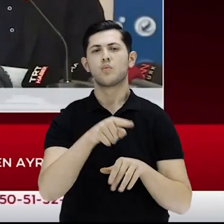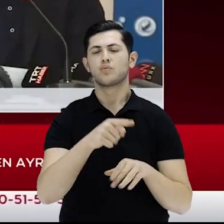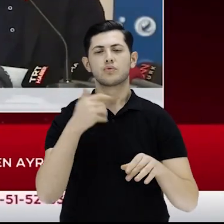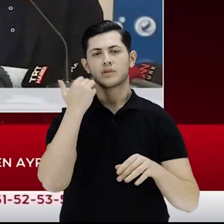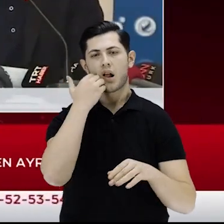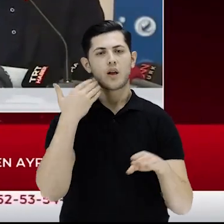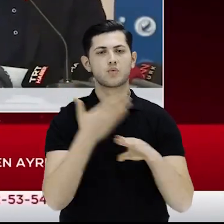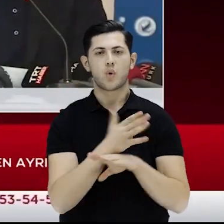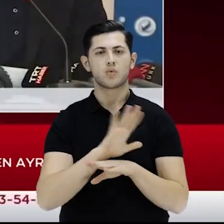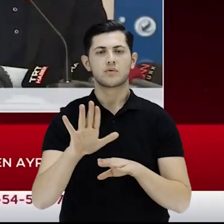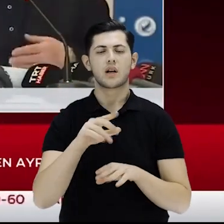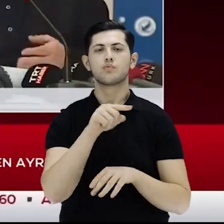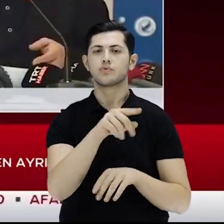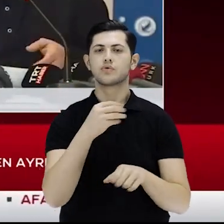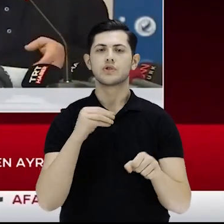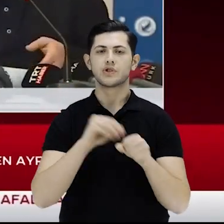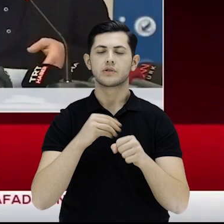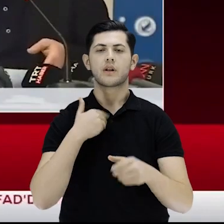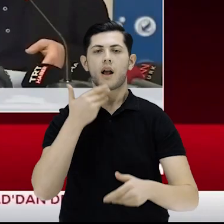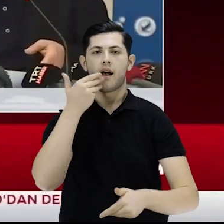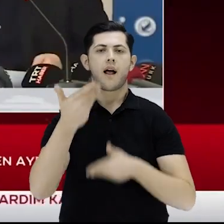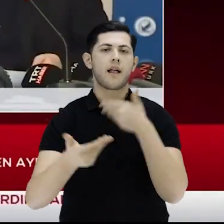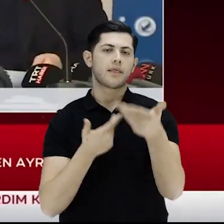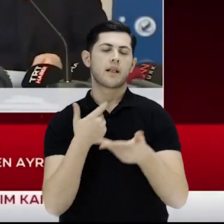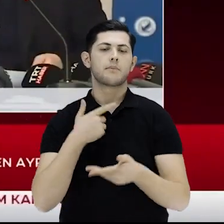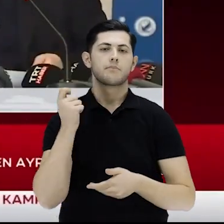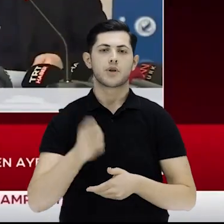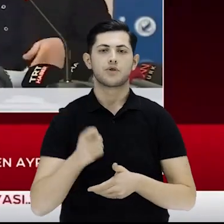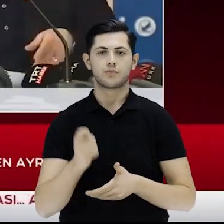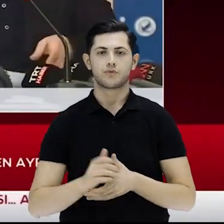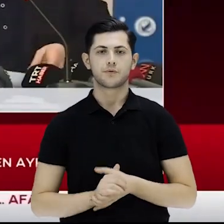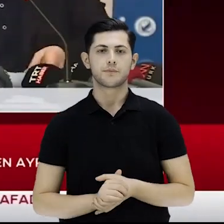söylüyorum. Yalan. Bunu da bir şekilde anlatmak durumundayız.